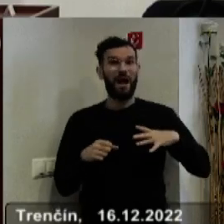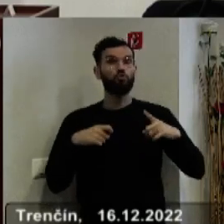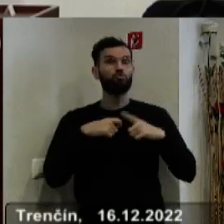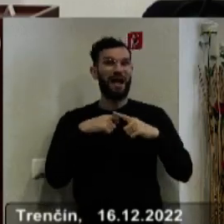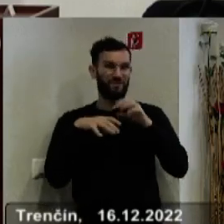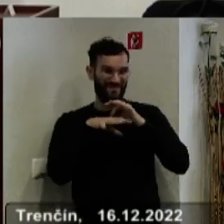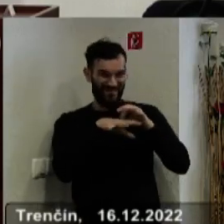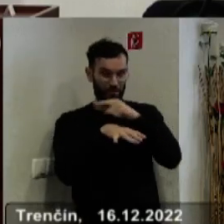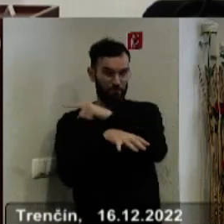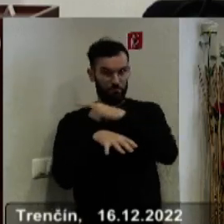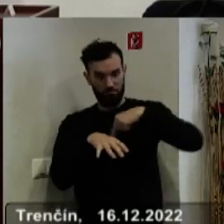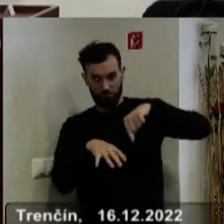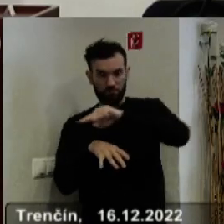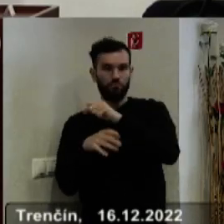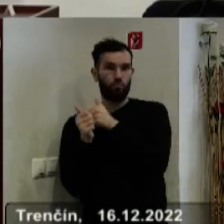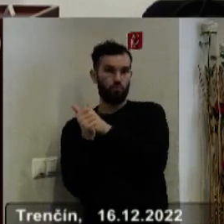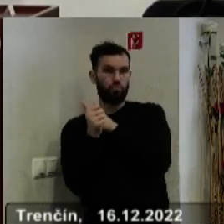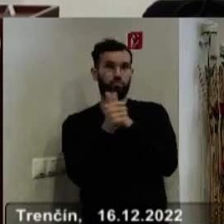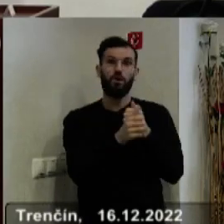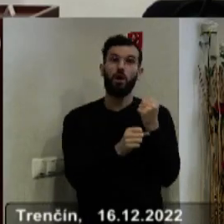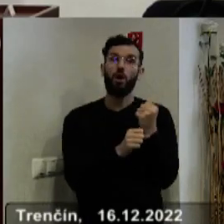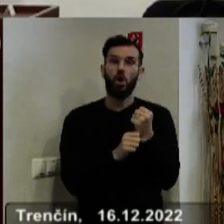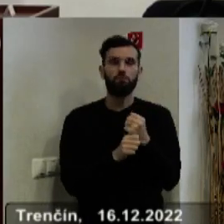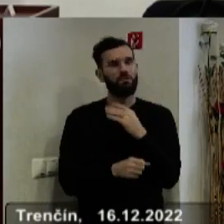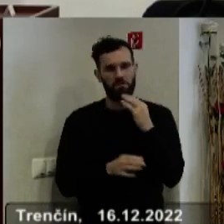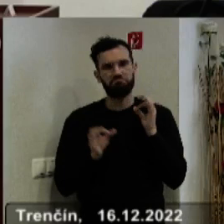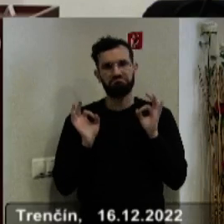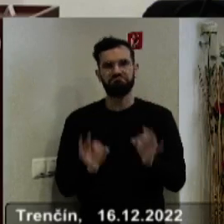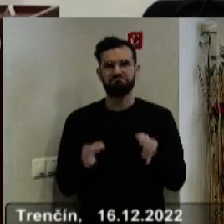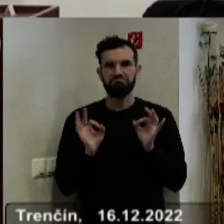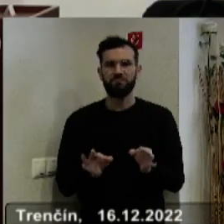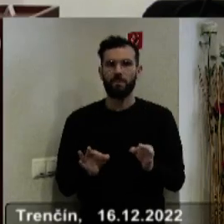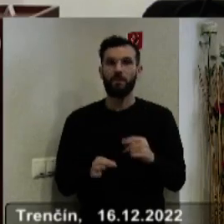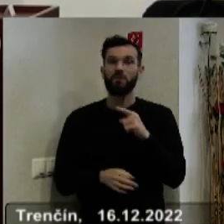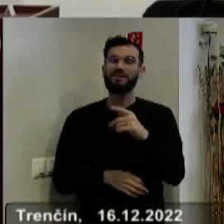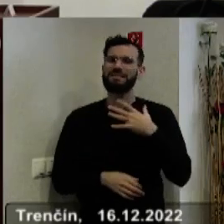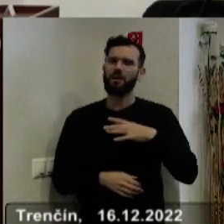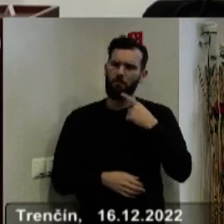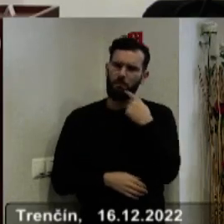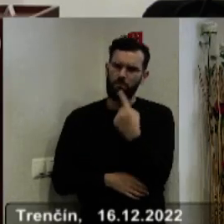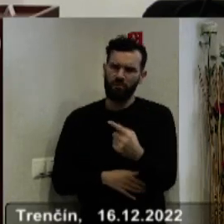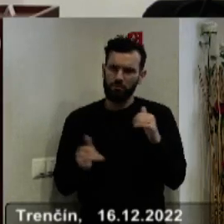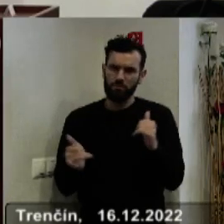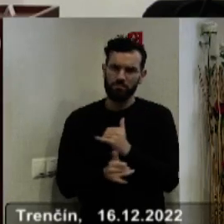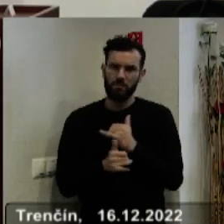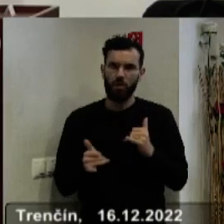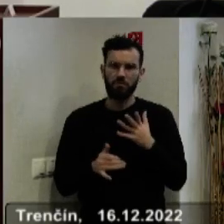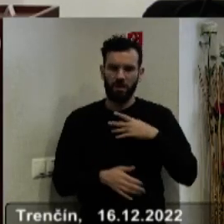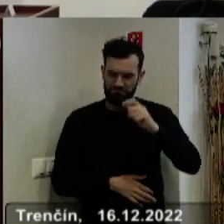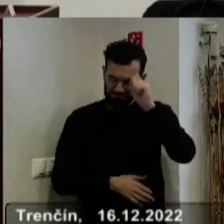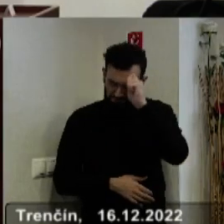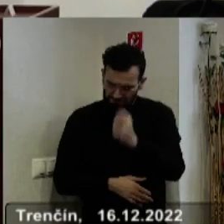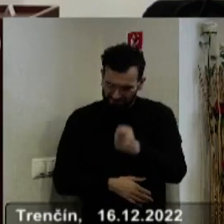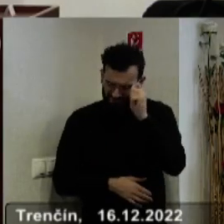nie len o tom, nie len jej samozrejme. Ale teraz teda preberáme tento bod. Chcem to povedať, že ja sa predtým hlboko